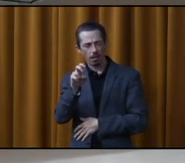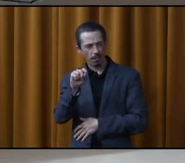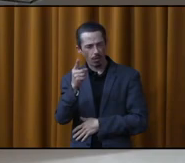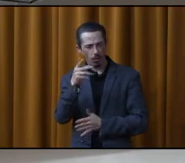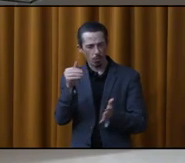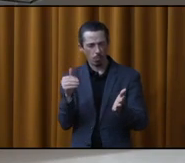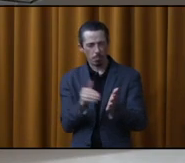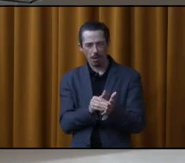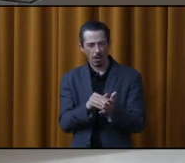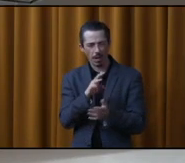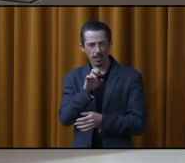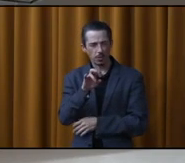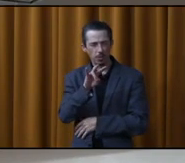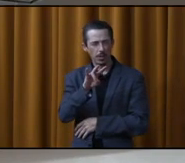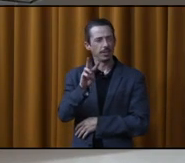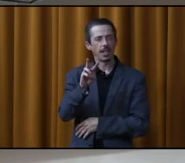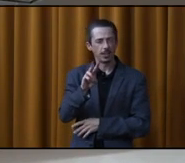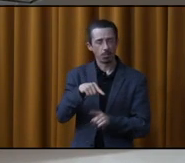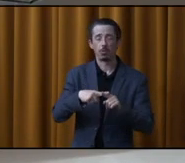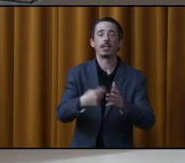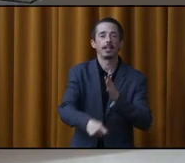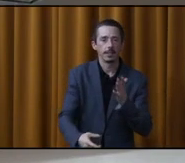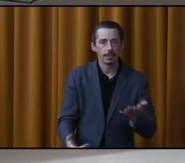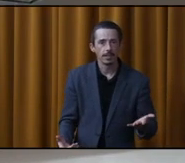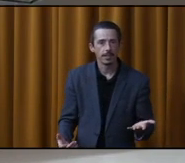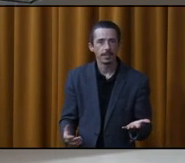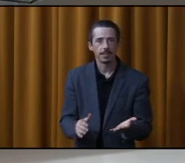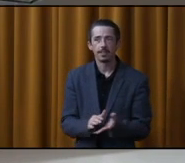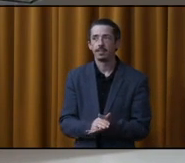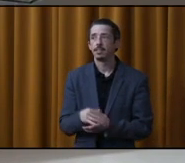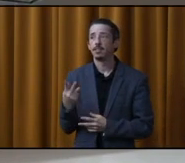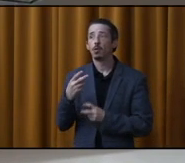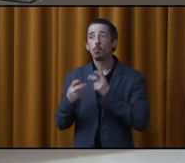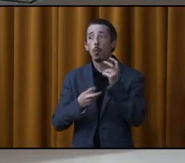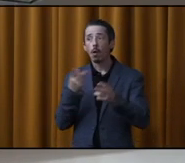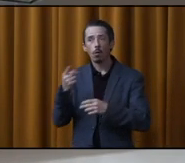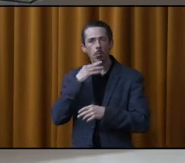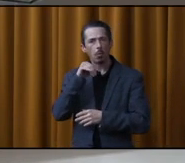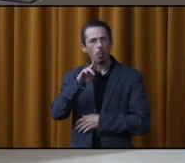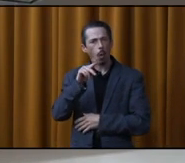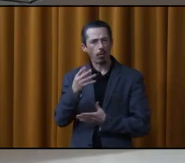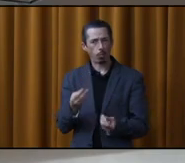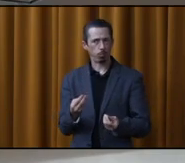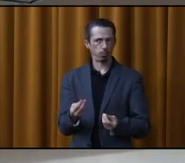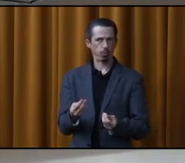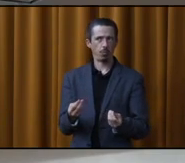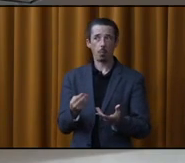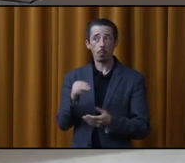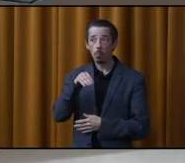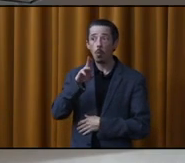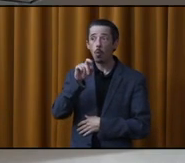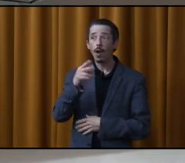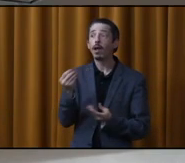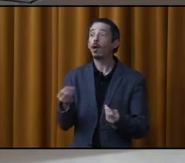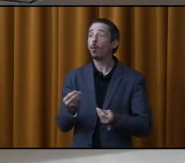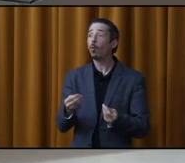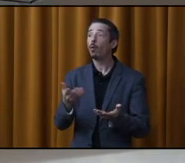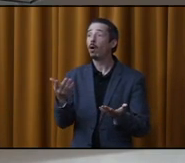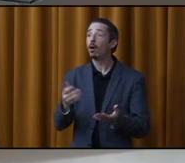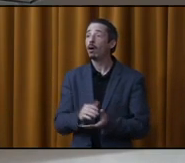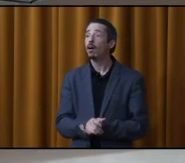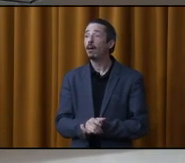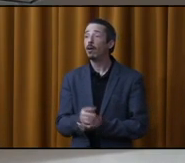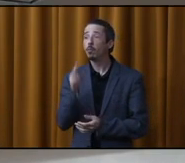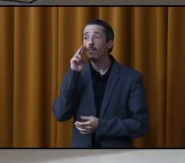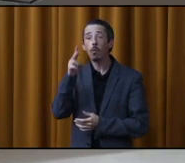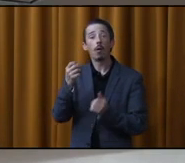476 plus taxes. Ceux qui cherchent le moulin, parce que tout le monde m dit, où est moulin? C'est simple. Il est où? Bien, tout ce